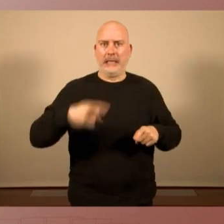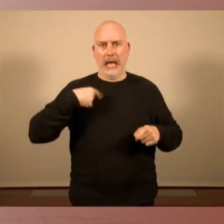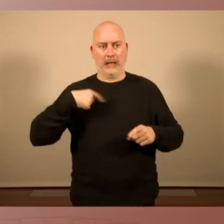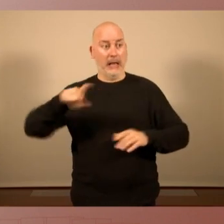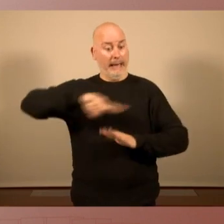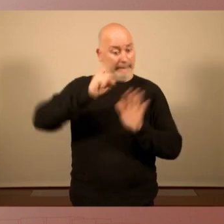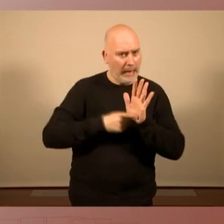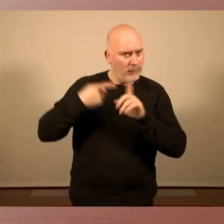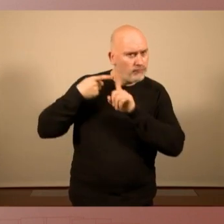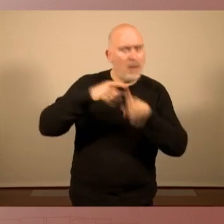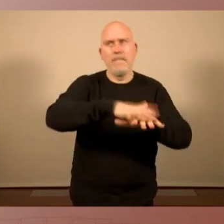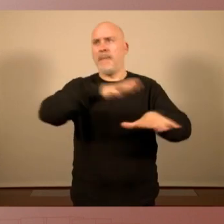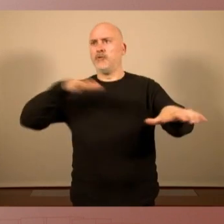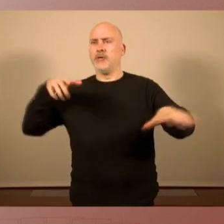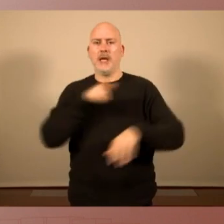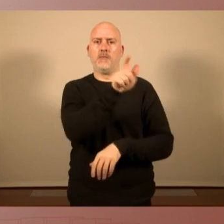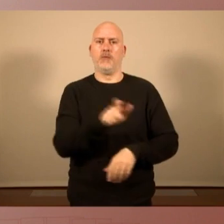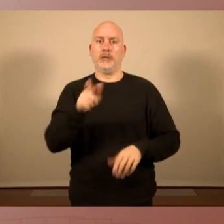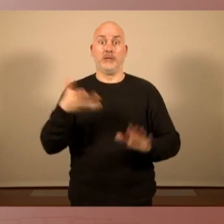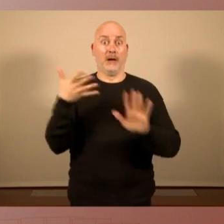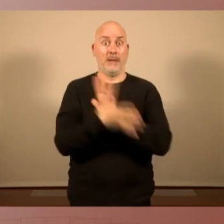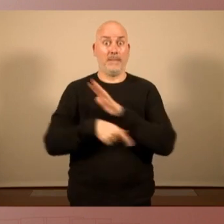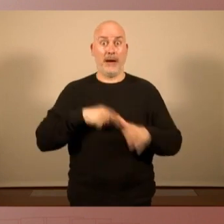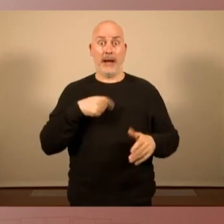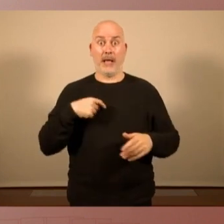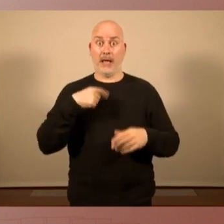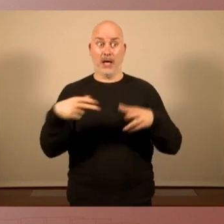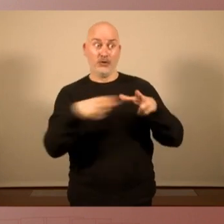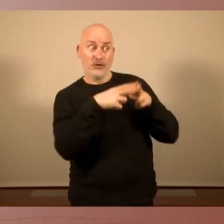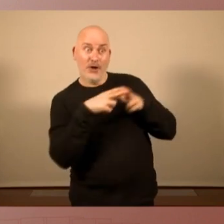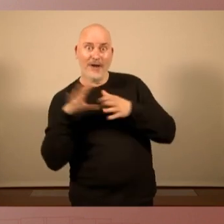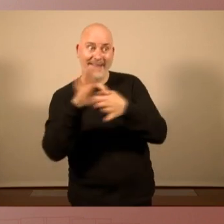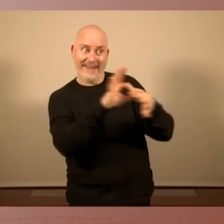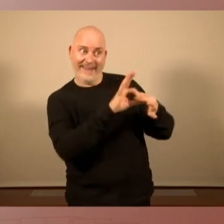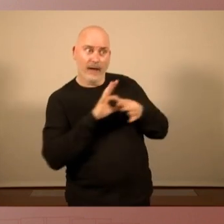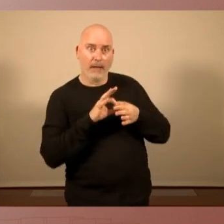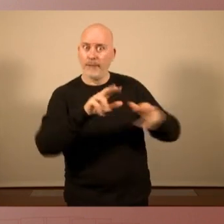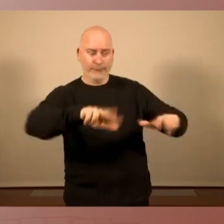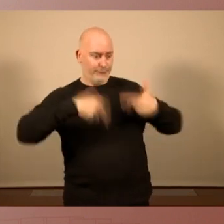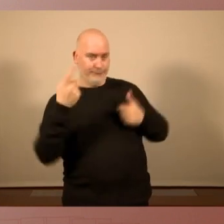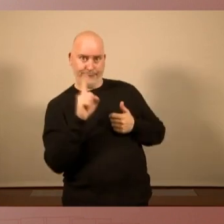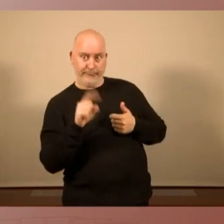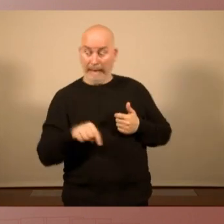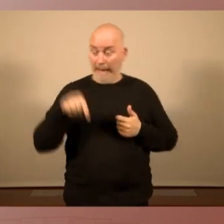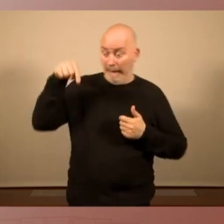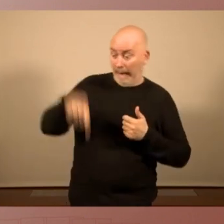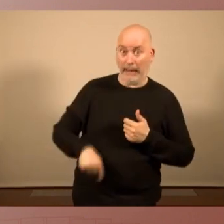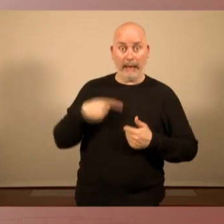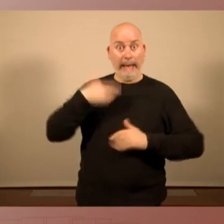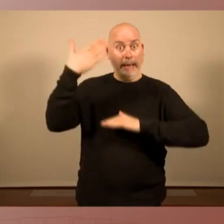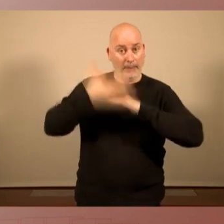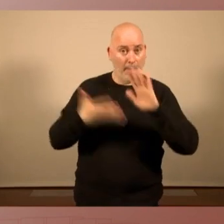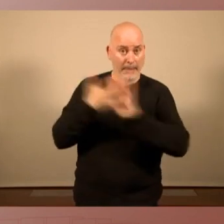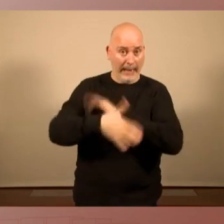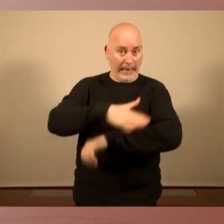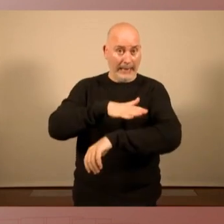majoria de la població perquè els seus socis de govern tampoc els deixen i resulta que aquí estem totalment limitades per les ingerències de l'Estat, els hi demanem, els hi